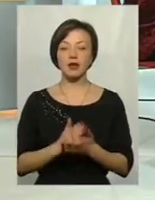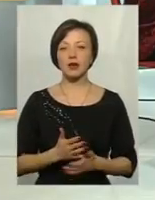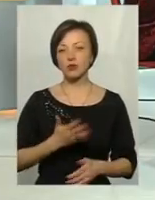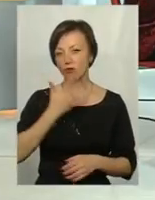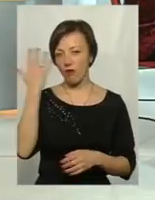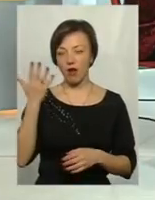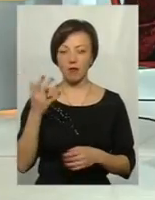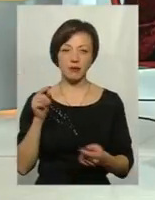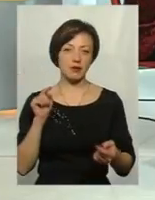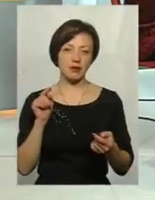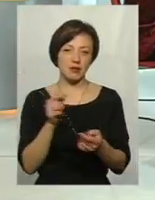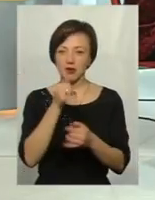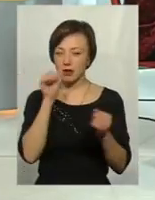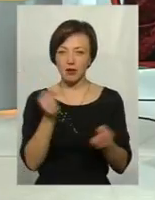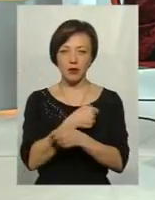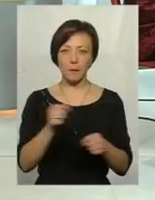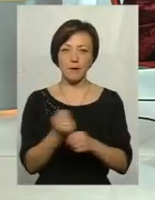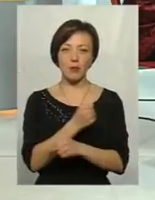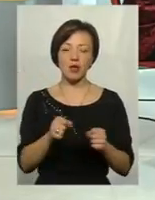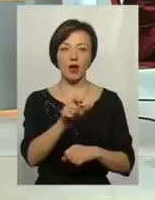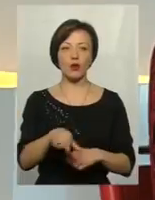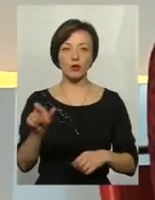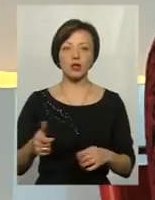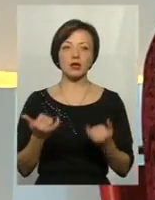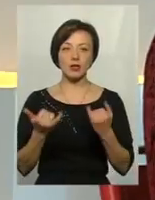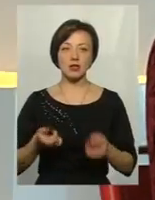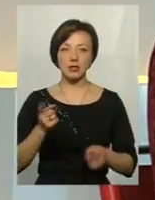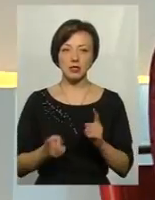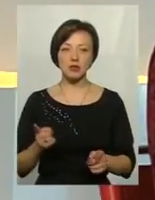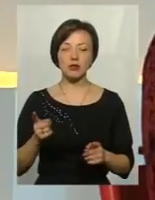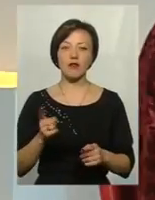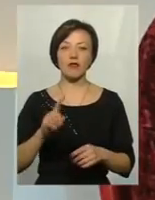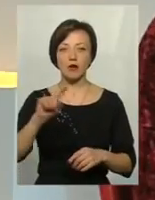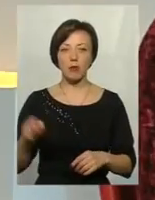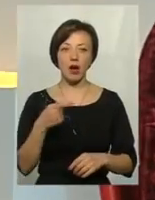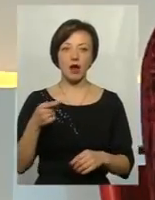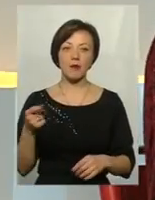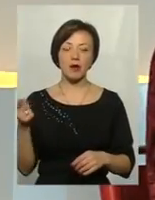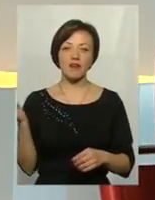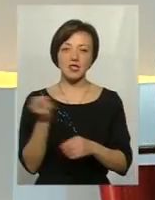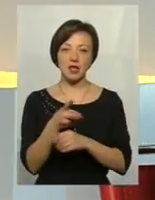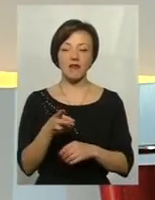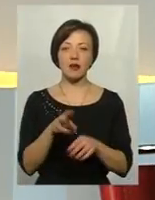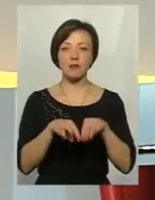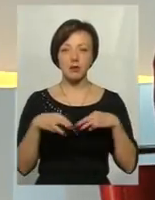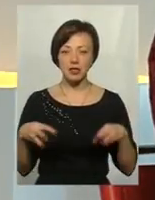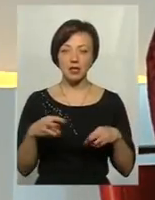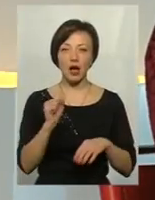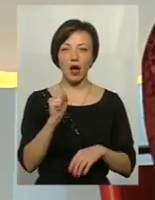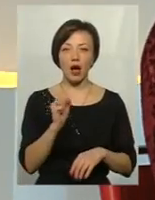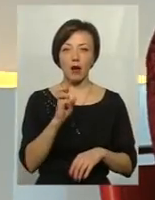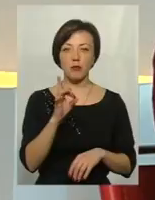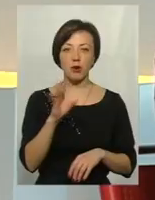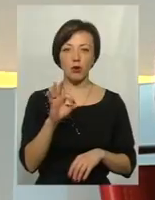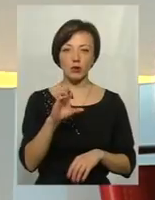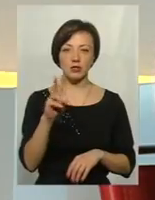абсолютно неприйнятим побиття людей. І сьогодні ми дійсно вимагаємо відставки міністра, вимагаємо відставки Амброськіна, ми